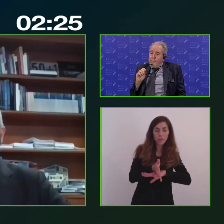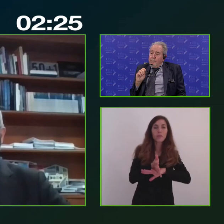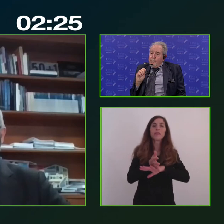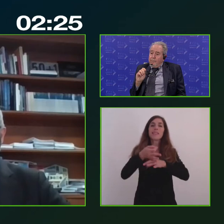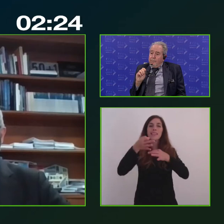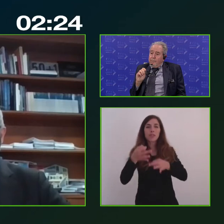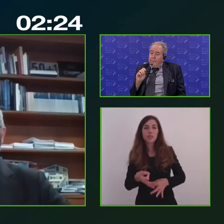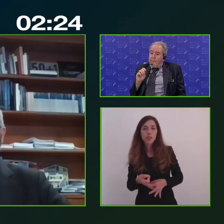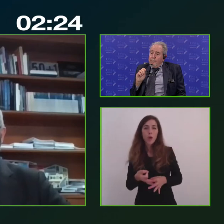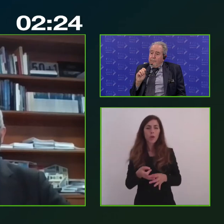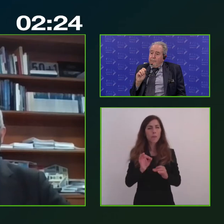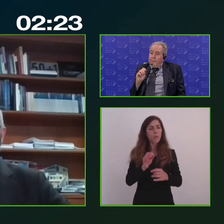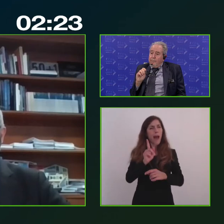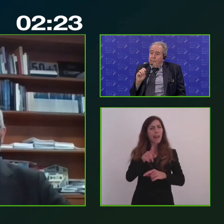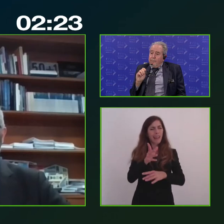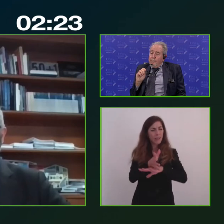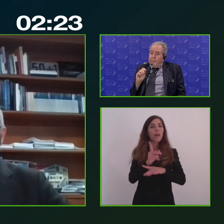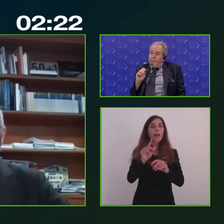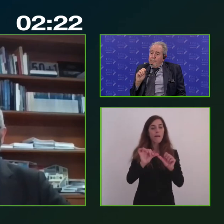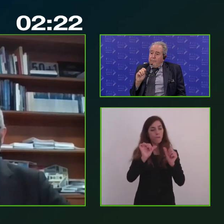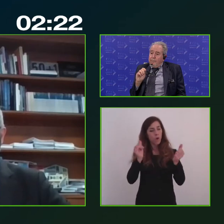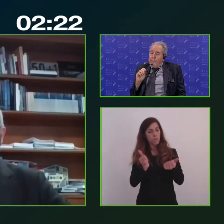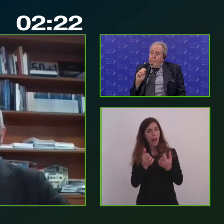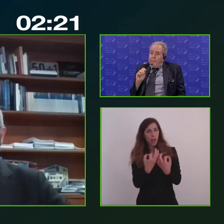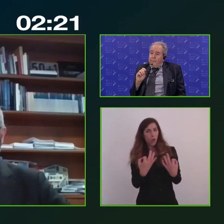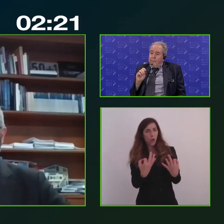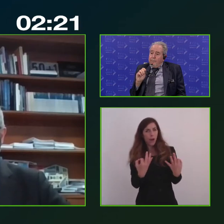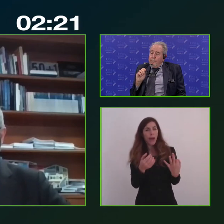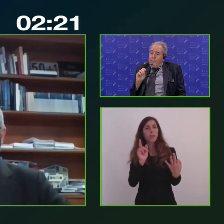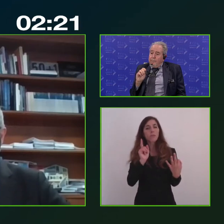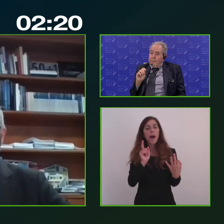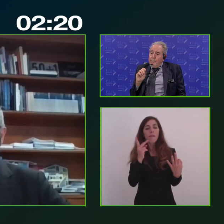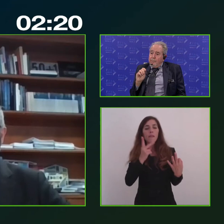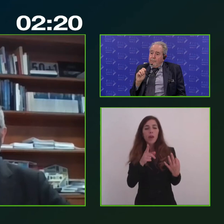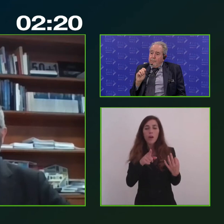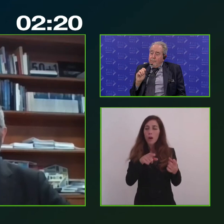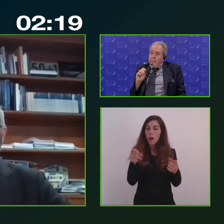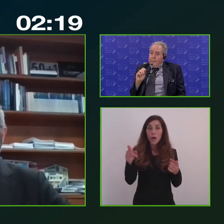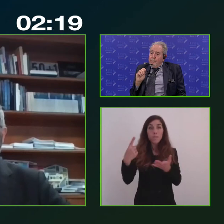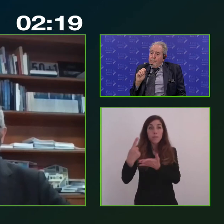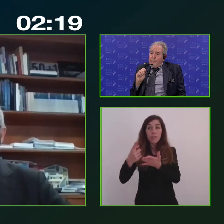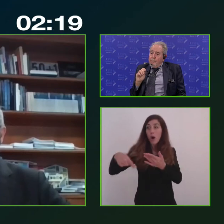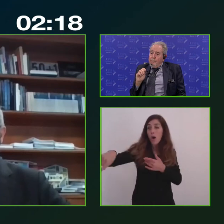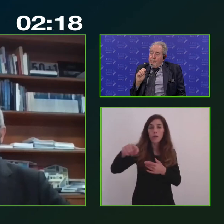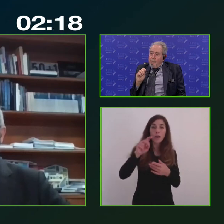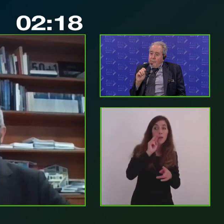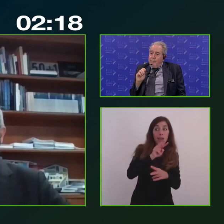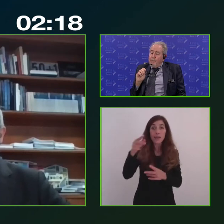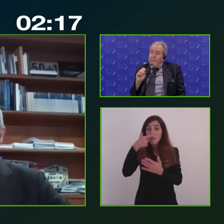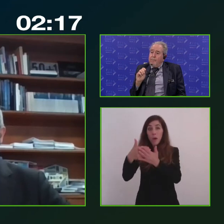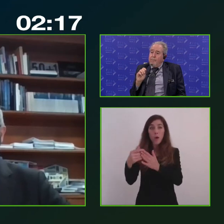anche corretti dal punto di vista formale, ma che o non rispondono ai fabbisogni oppure presentano delle